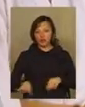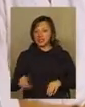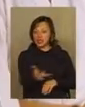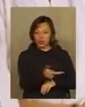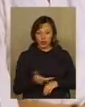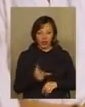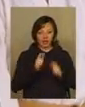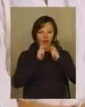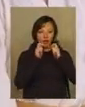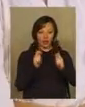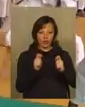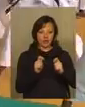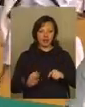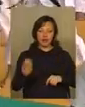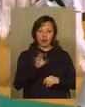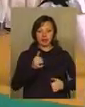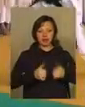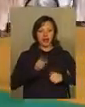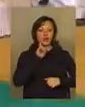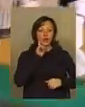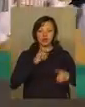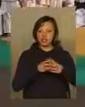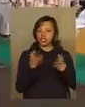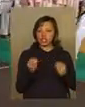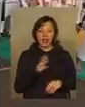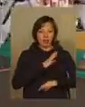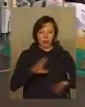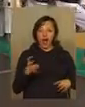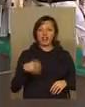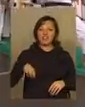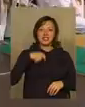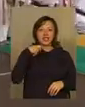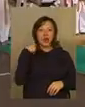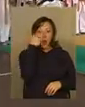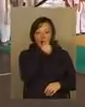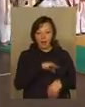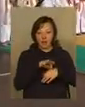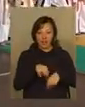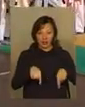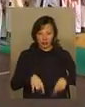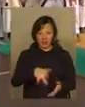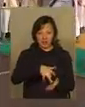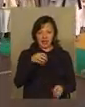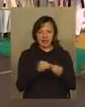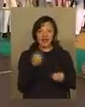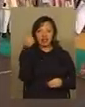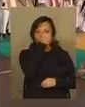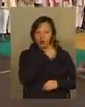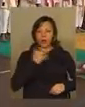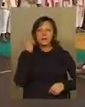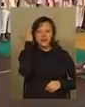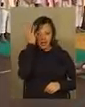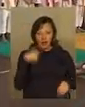троє спортсменів нагород континентальних змагань юніорської вікової групи ще не мали. Але всі роки, проведені в Центри Пересвіт, а це майже 10 років,